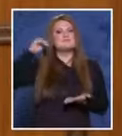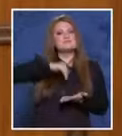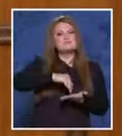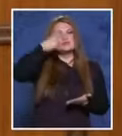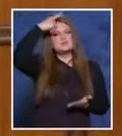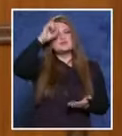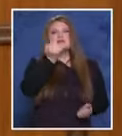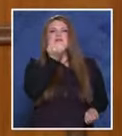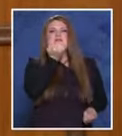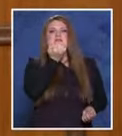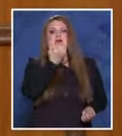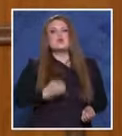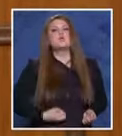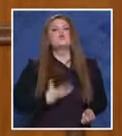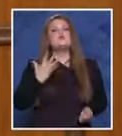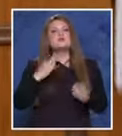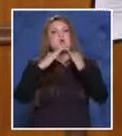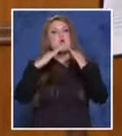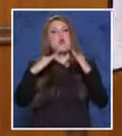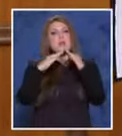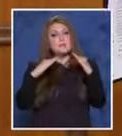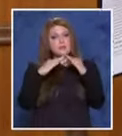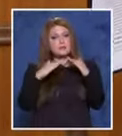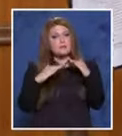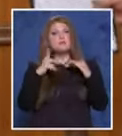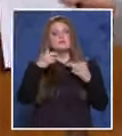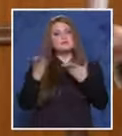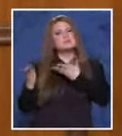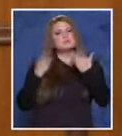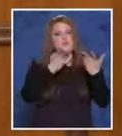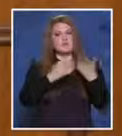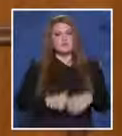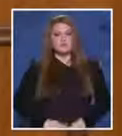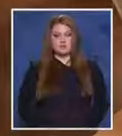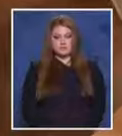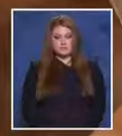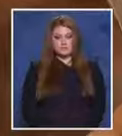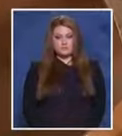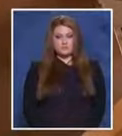село Душевски Колиби. Нека заповядат. Заповядайте.